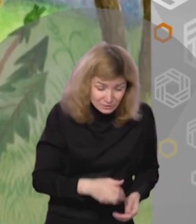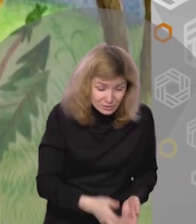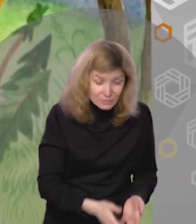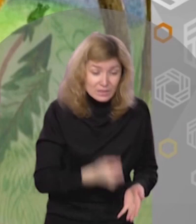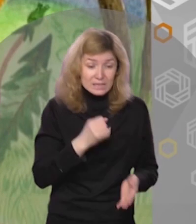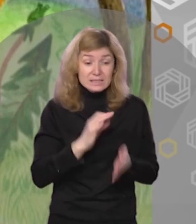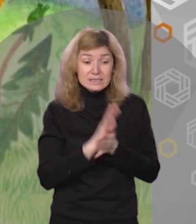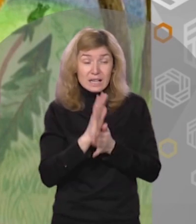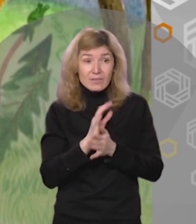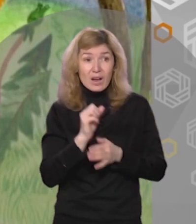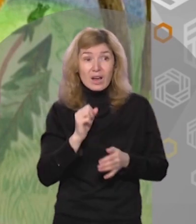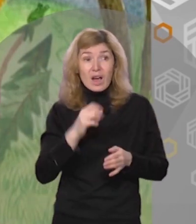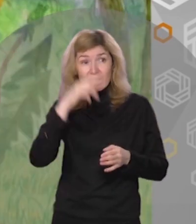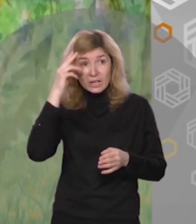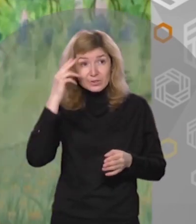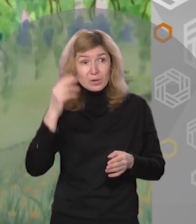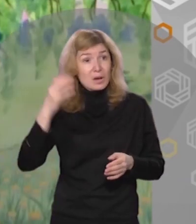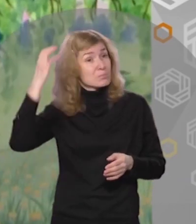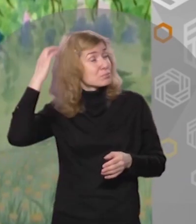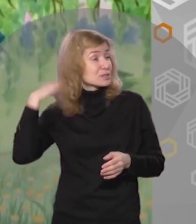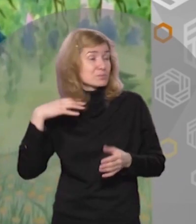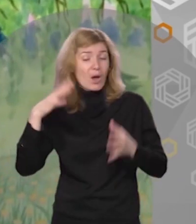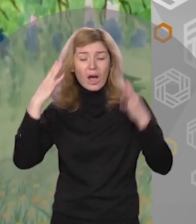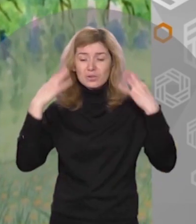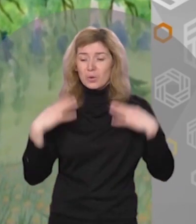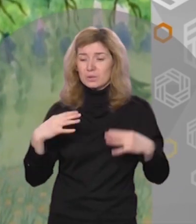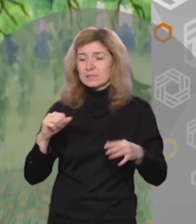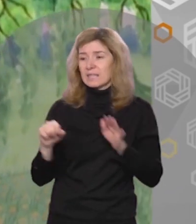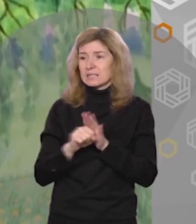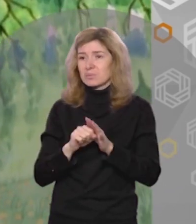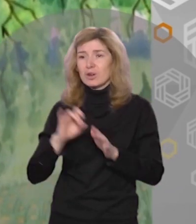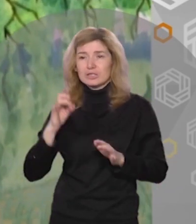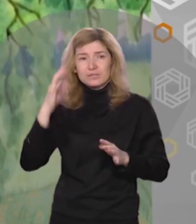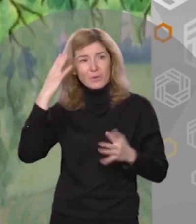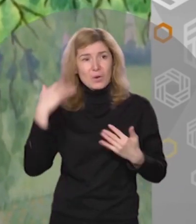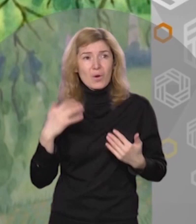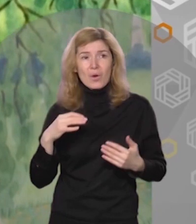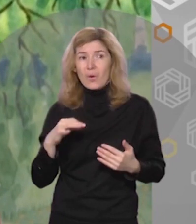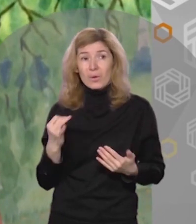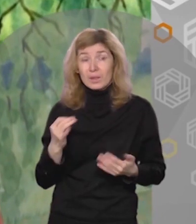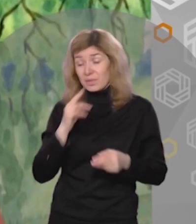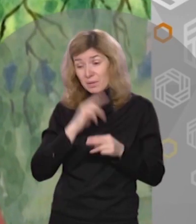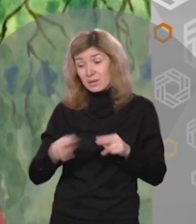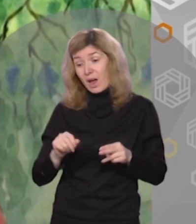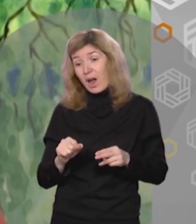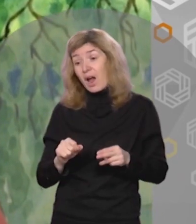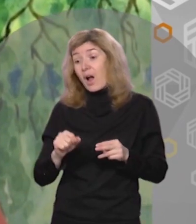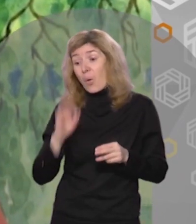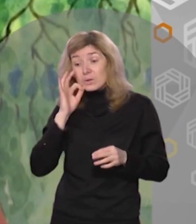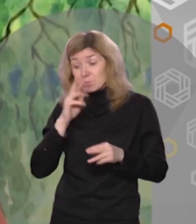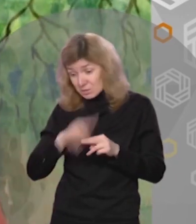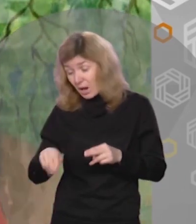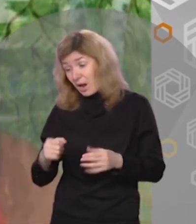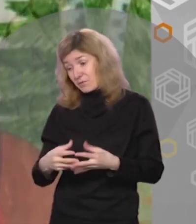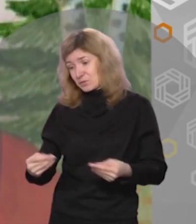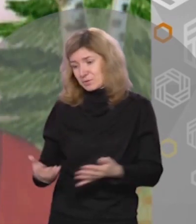поднял ее из травы, обтер рукавом и расчесал свои отросшие за зиму рыжие волосы. «Осенью потерялась, а весной нашлась